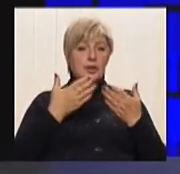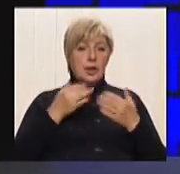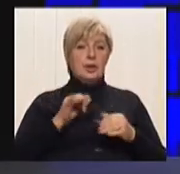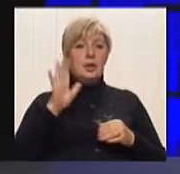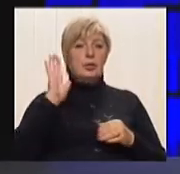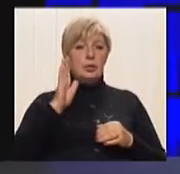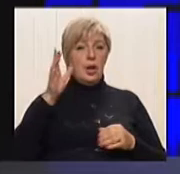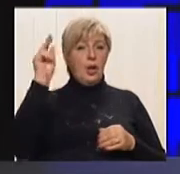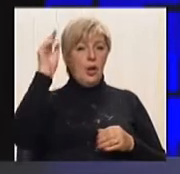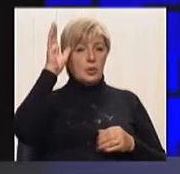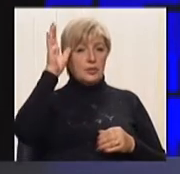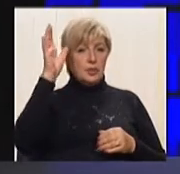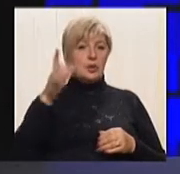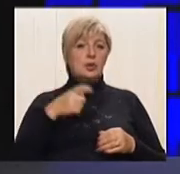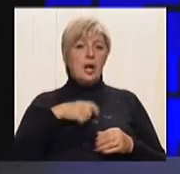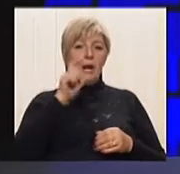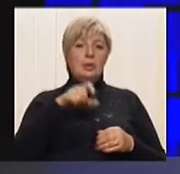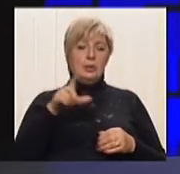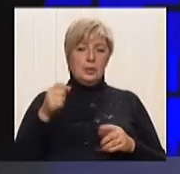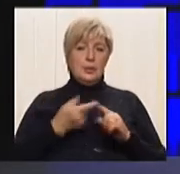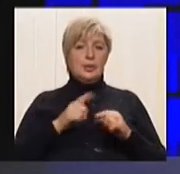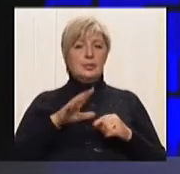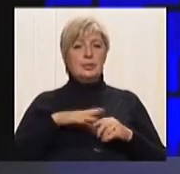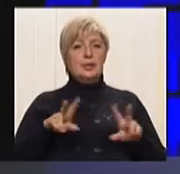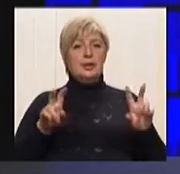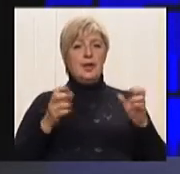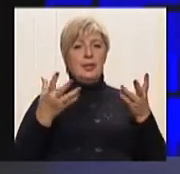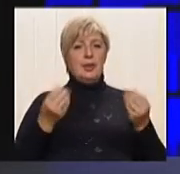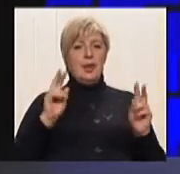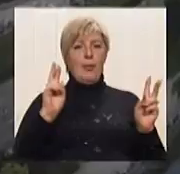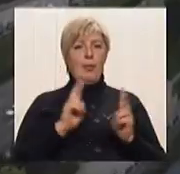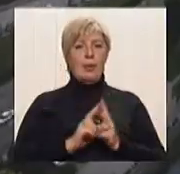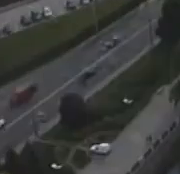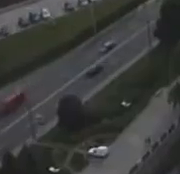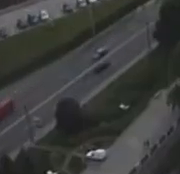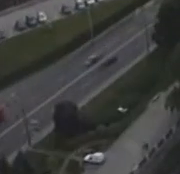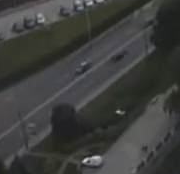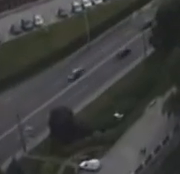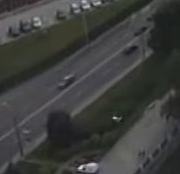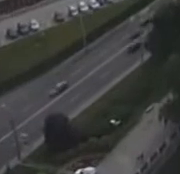освіченими людьми. Це була тема дня. Побачимось. Дякую